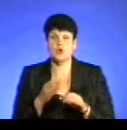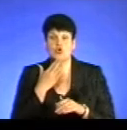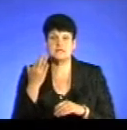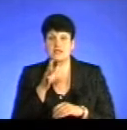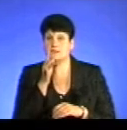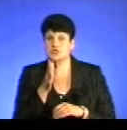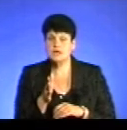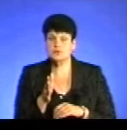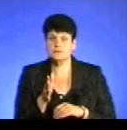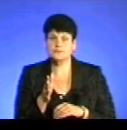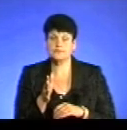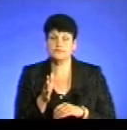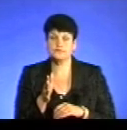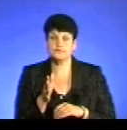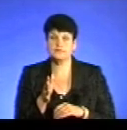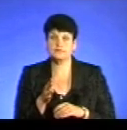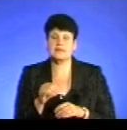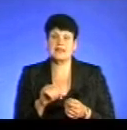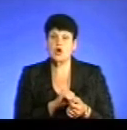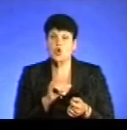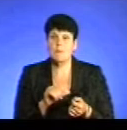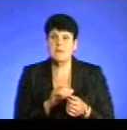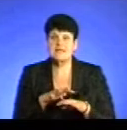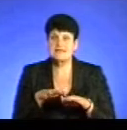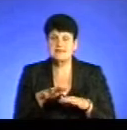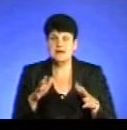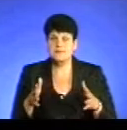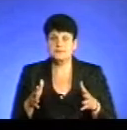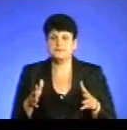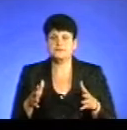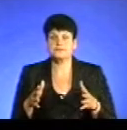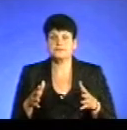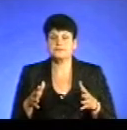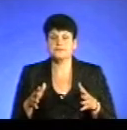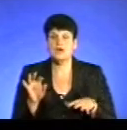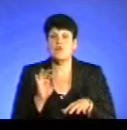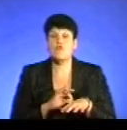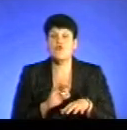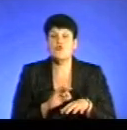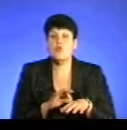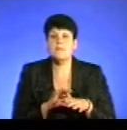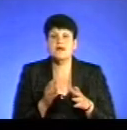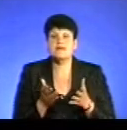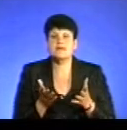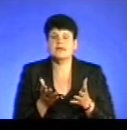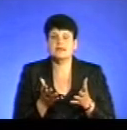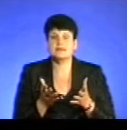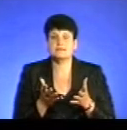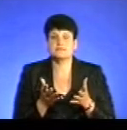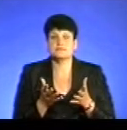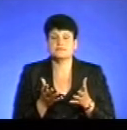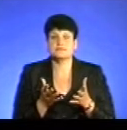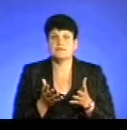часом, ну, наркоманія взагалі – то хвороба, в якій задіяні